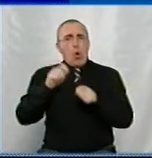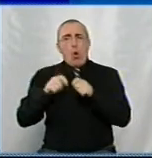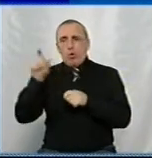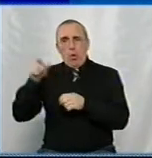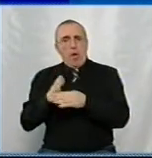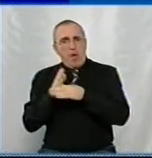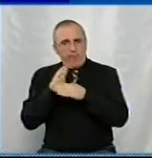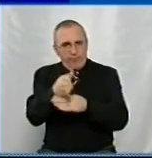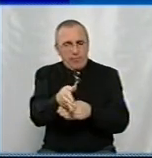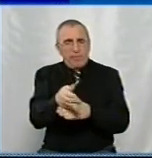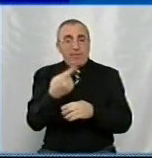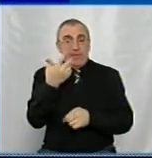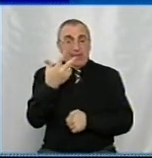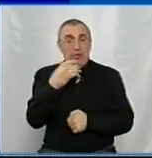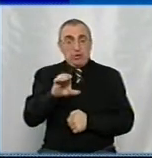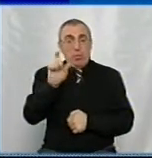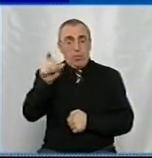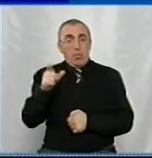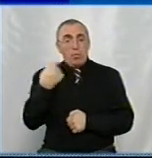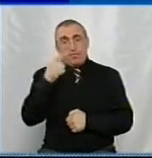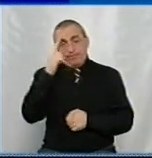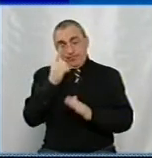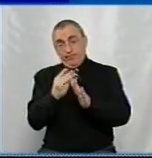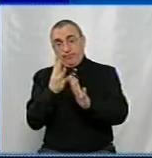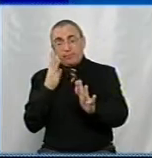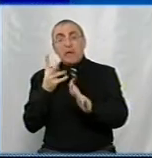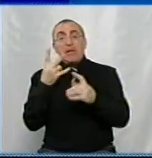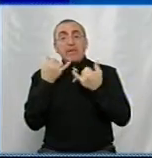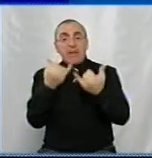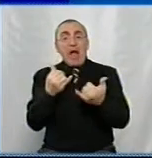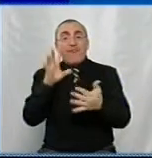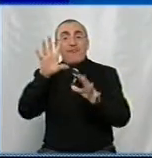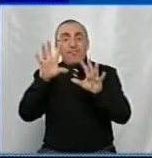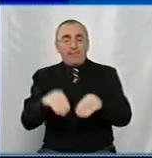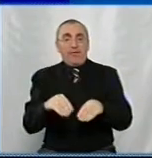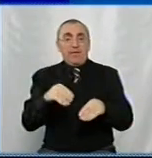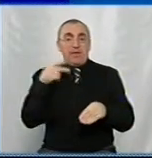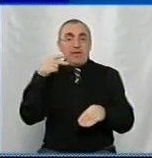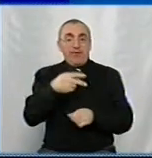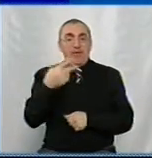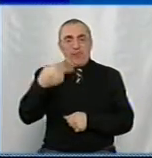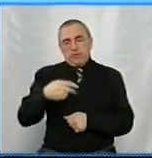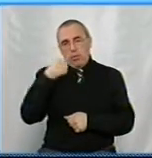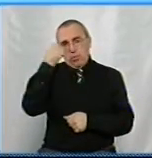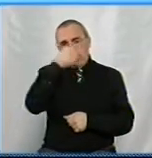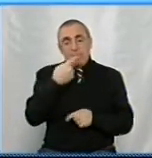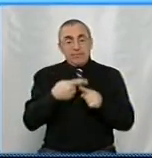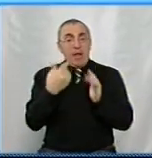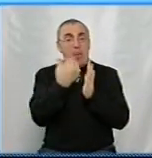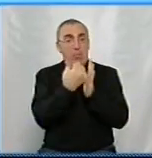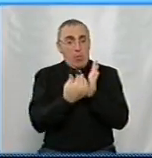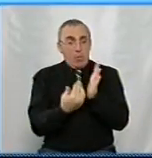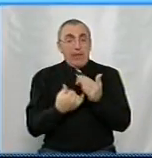відвідав. Тобто ці три сотні людей ми поставили їх в чергу на відключення в першому кварталі 2020 року. Тобто ця програма